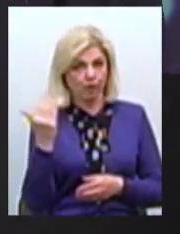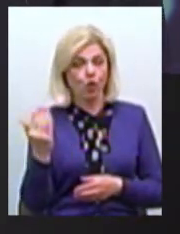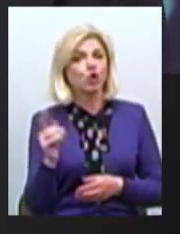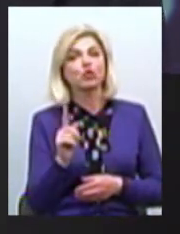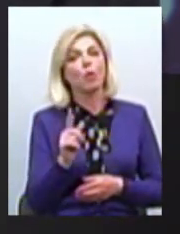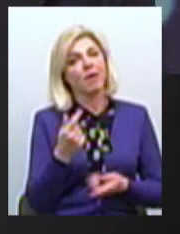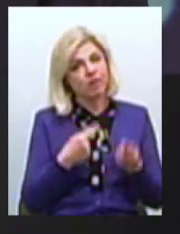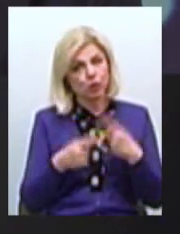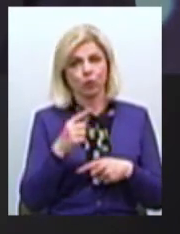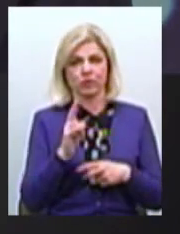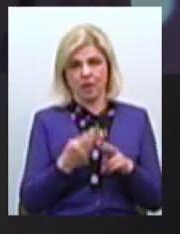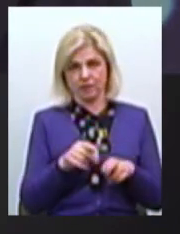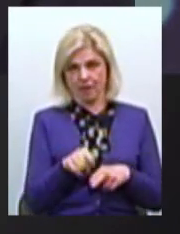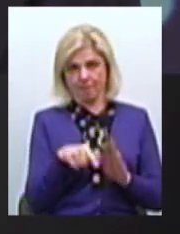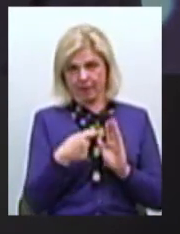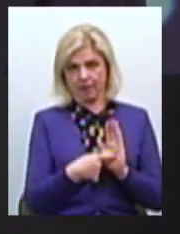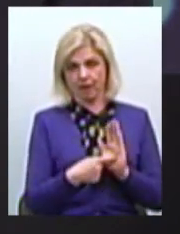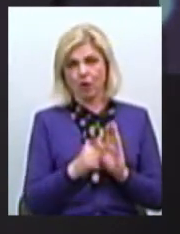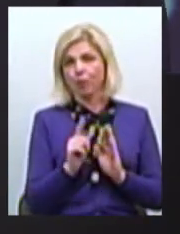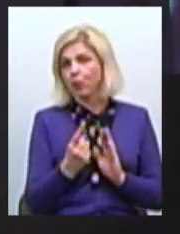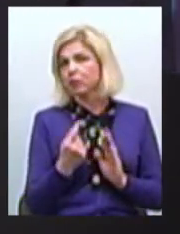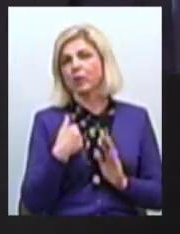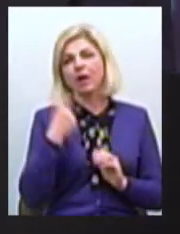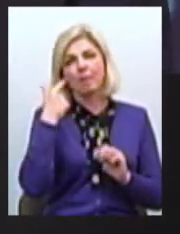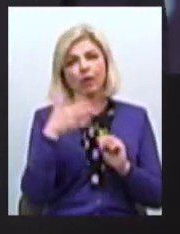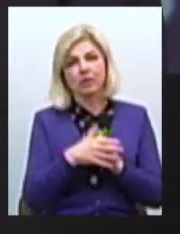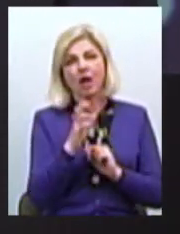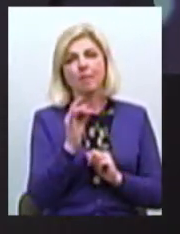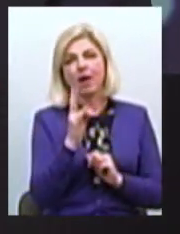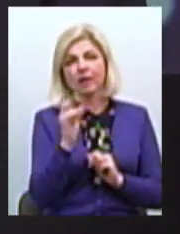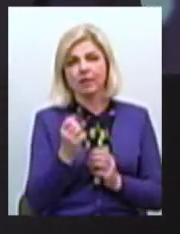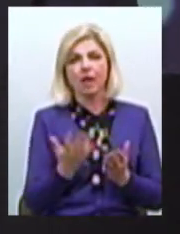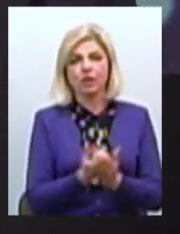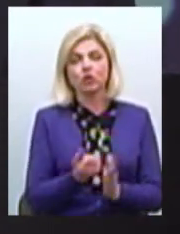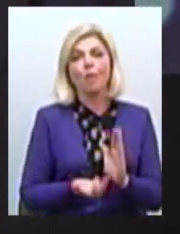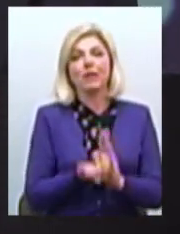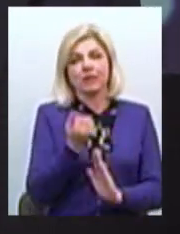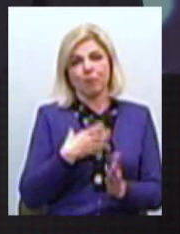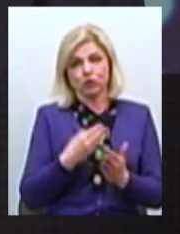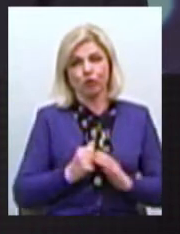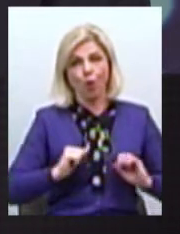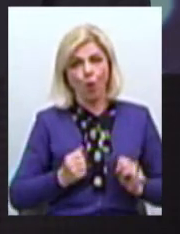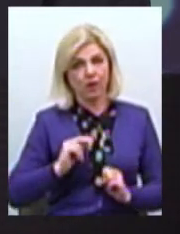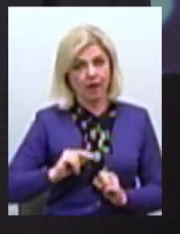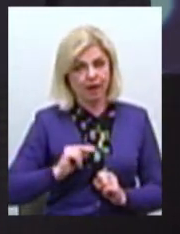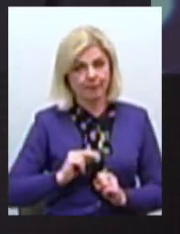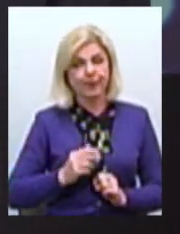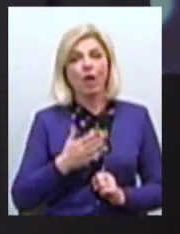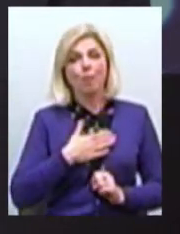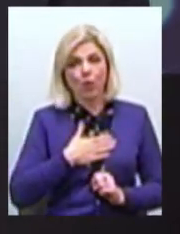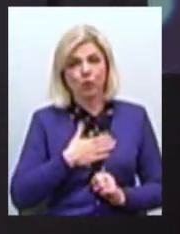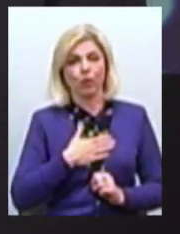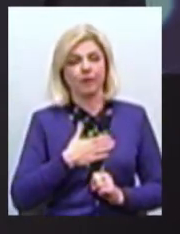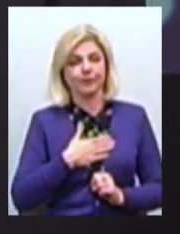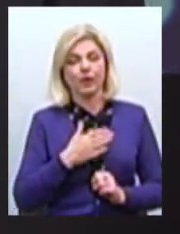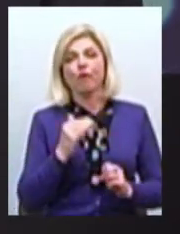Тому що, ну, я так розумію, що Барне знайшов підтримку у своїх колег Тому моя в даному